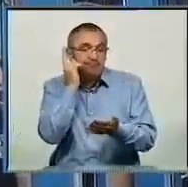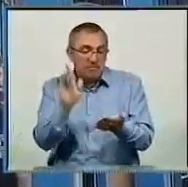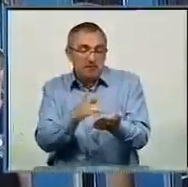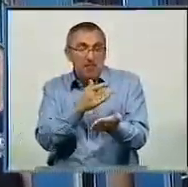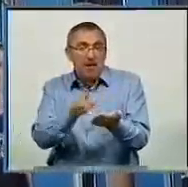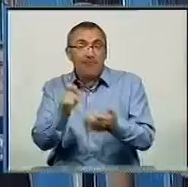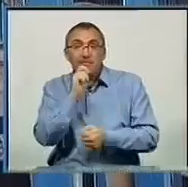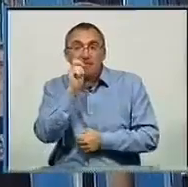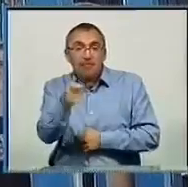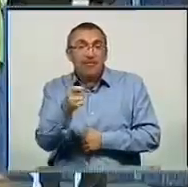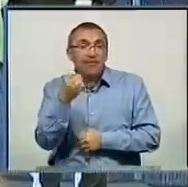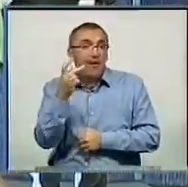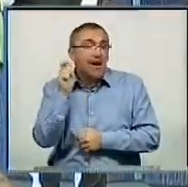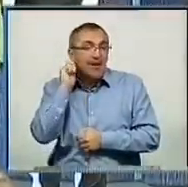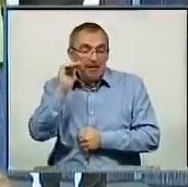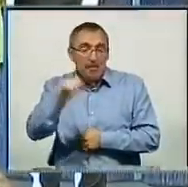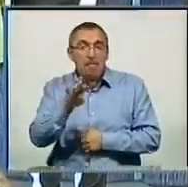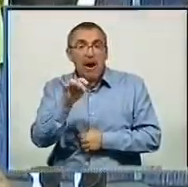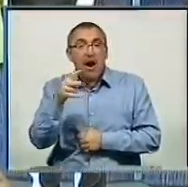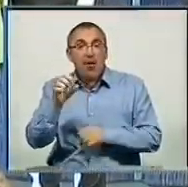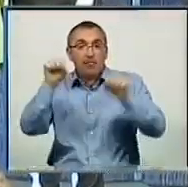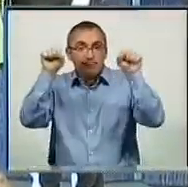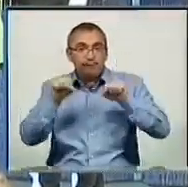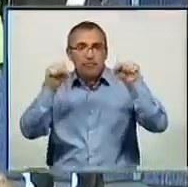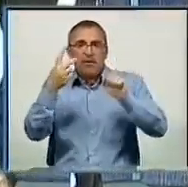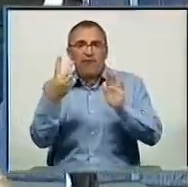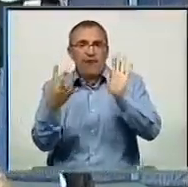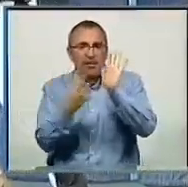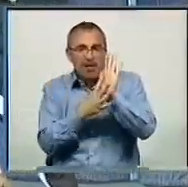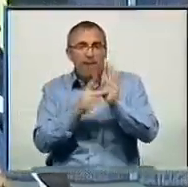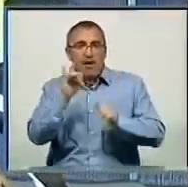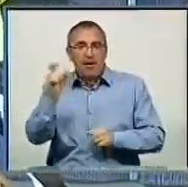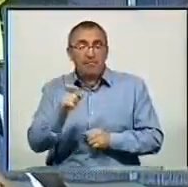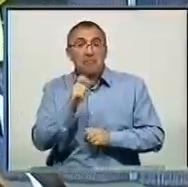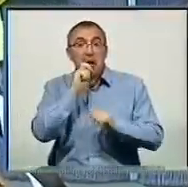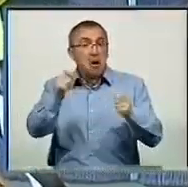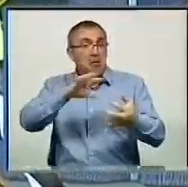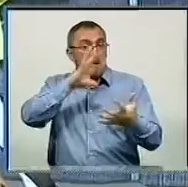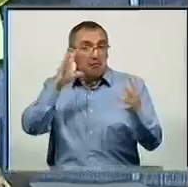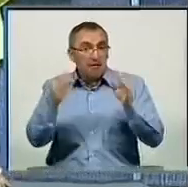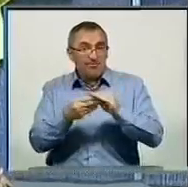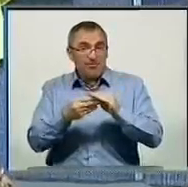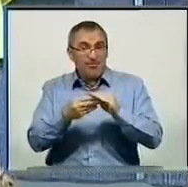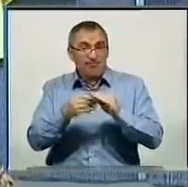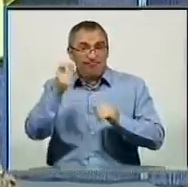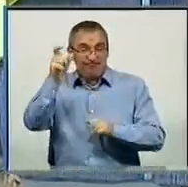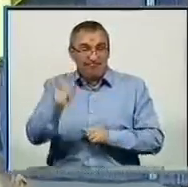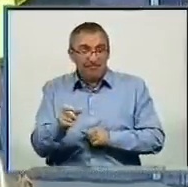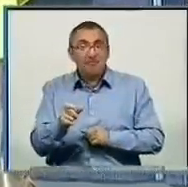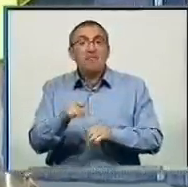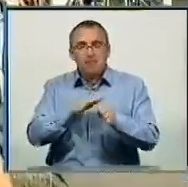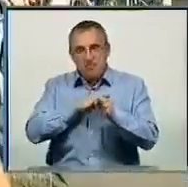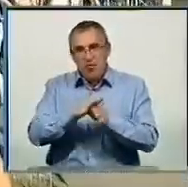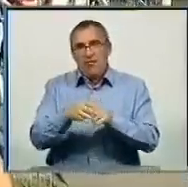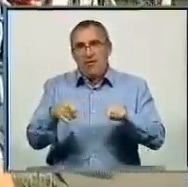вручили 12-річному Михайлу, який підтягнувся 29 разів. Заради таких результатів, говорить головний організатор свята, і проводили